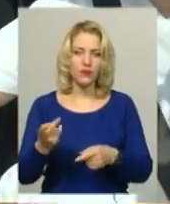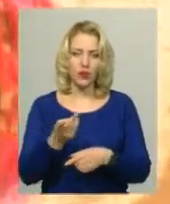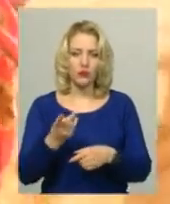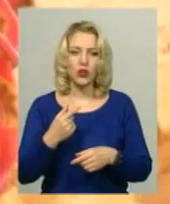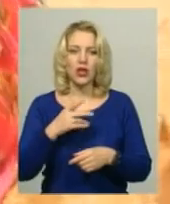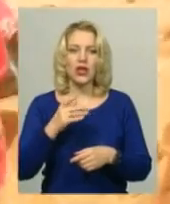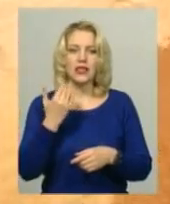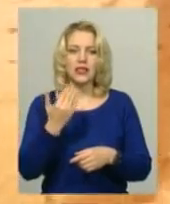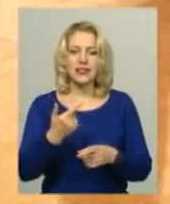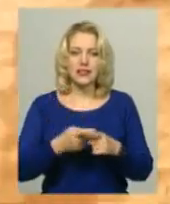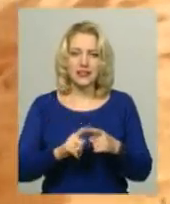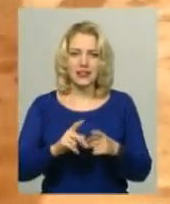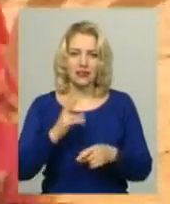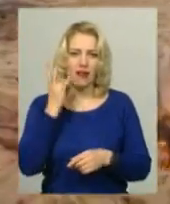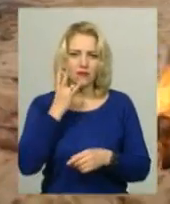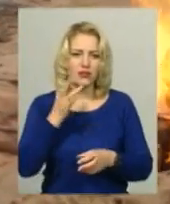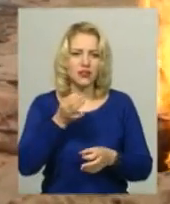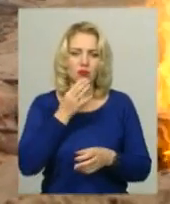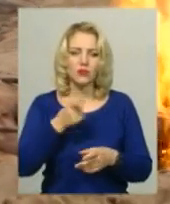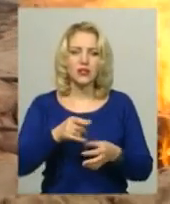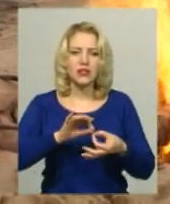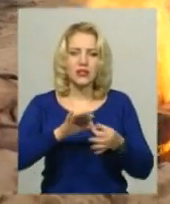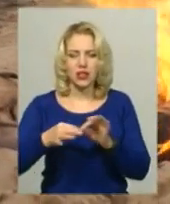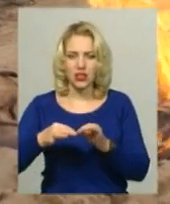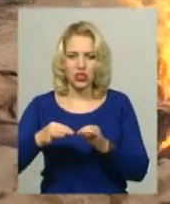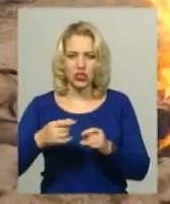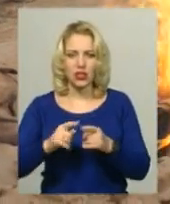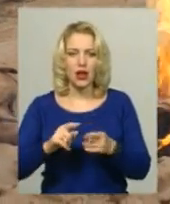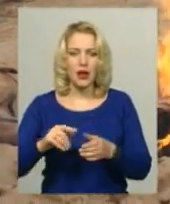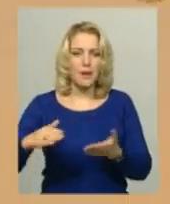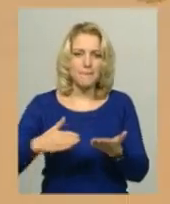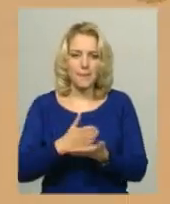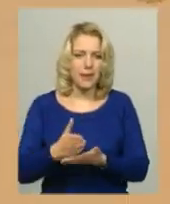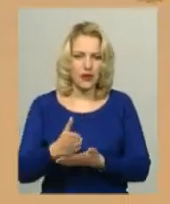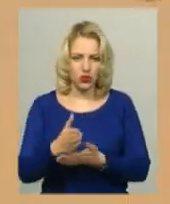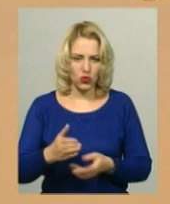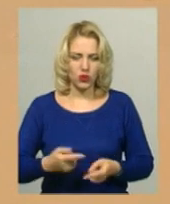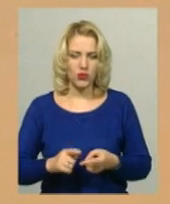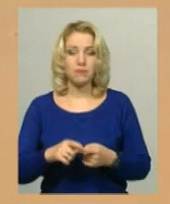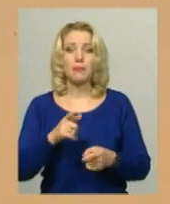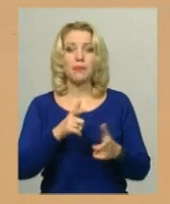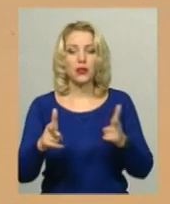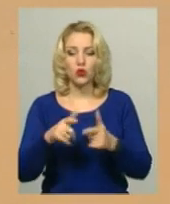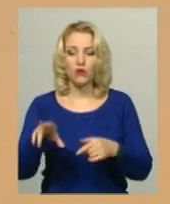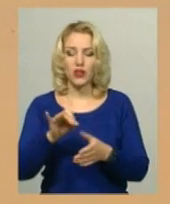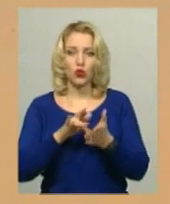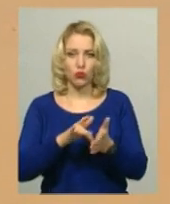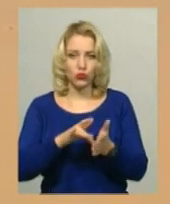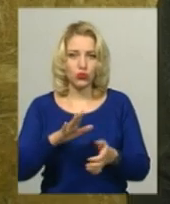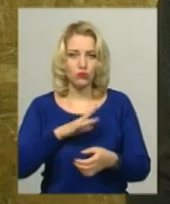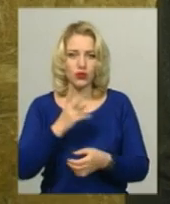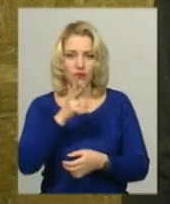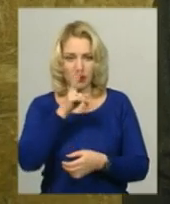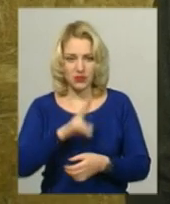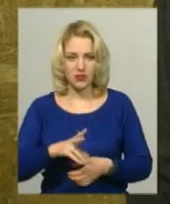мандрівників, цей континент обрали через найскладніший автомобільний маршрут, який пролягає на материку. Підготовка до подорожі тривала два місяці.